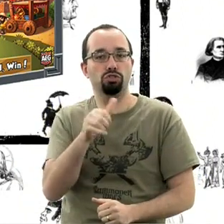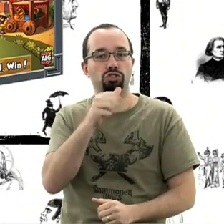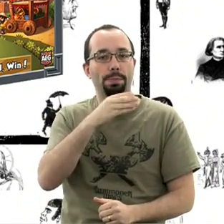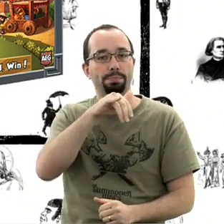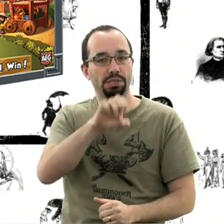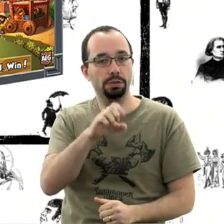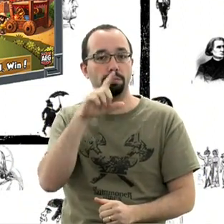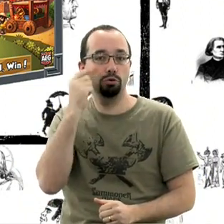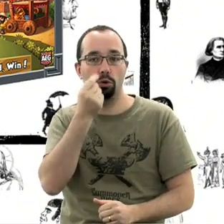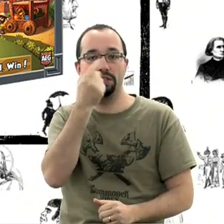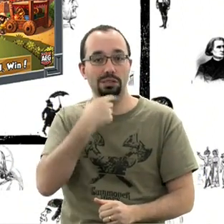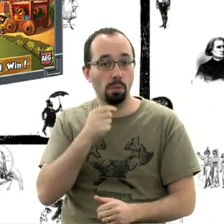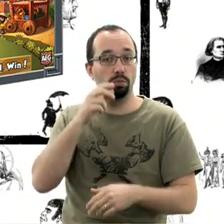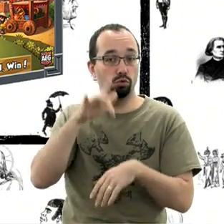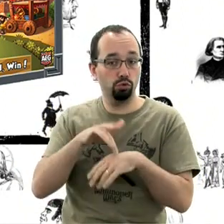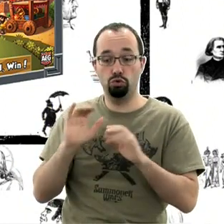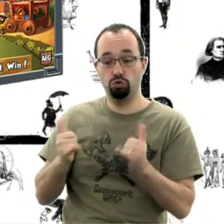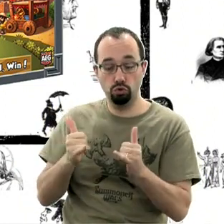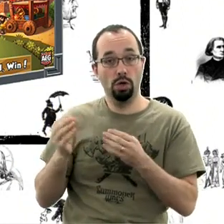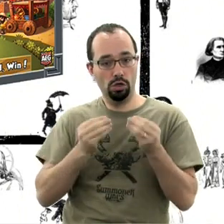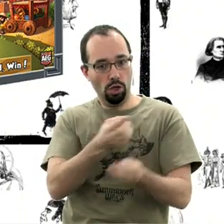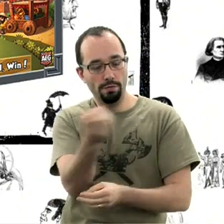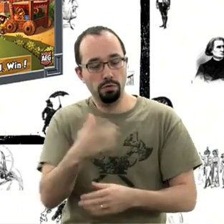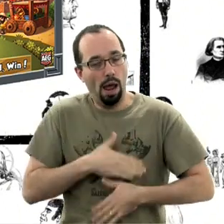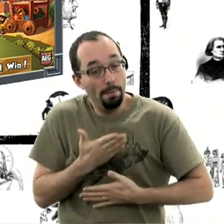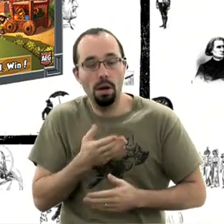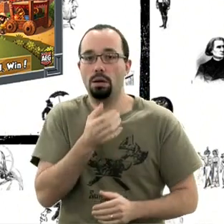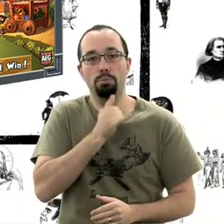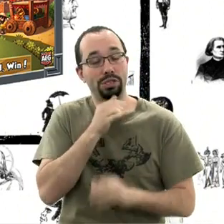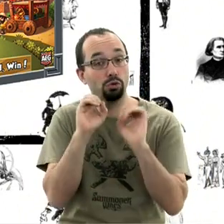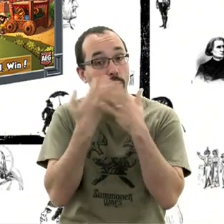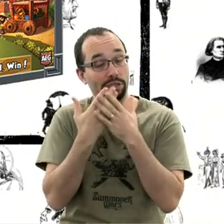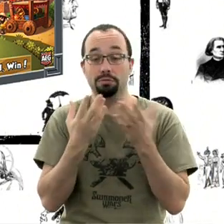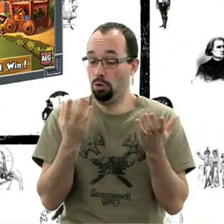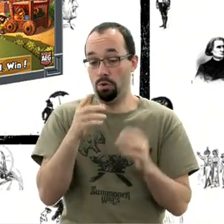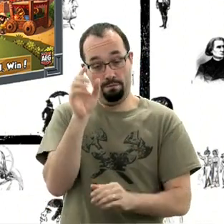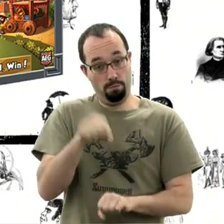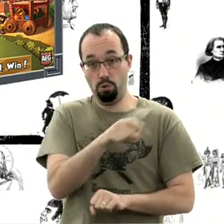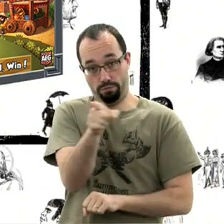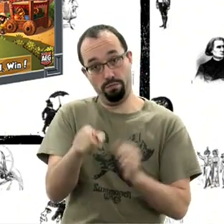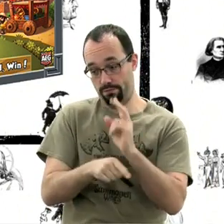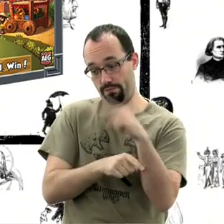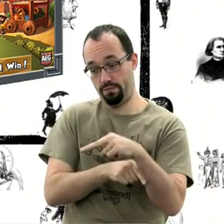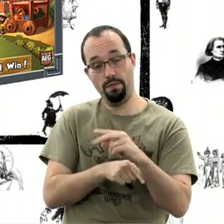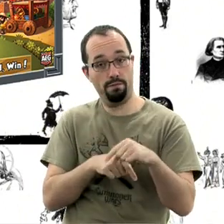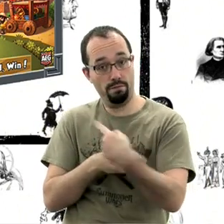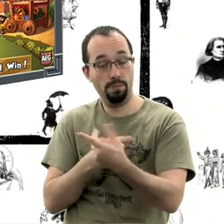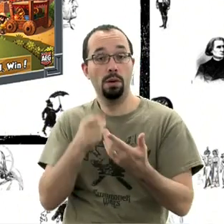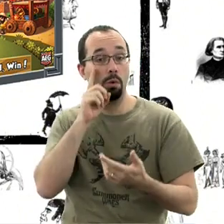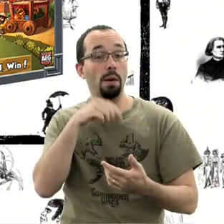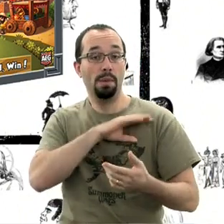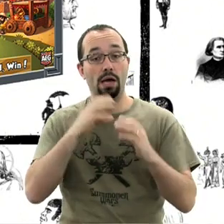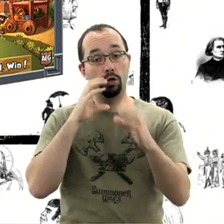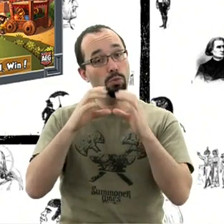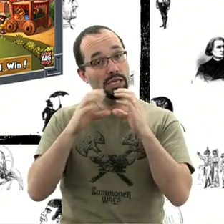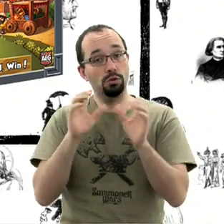plu, ça grimpe au classement. Donc, voilà, Dice City, une petite surprise. Si vous ne connaissez pas, allez le voir. Comme quoi, vraiment, la communication en passant par Tric Trac et en